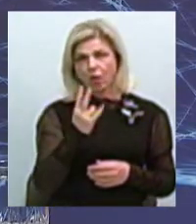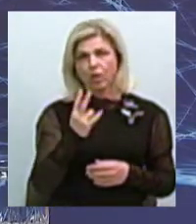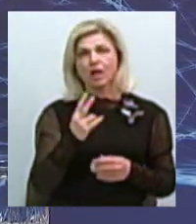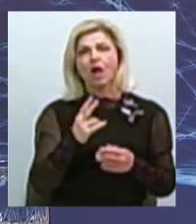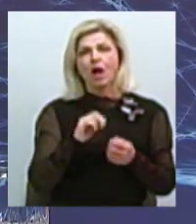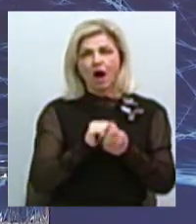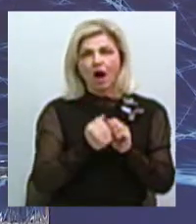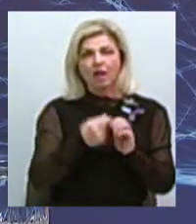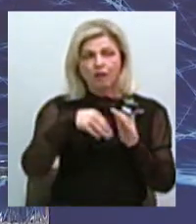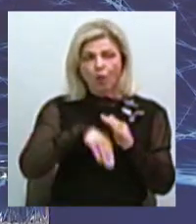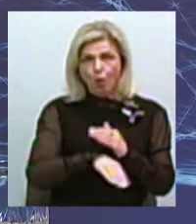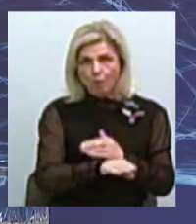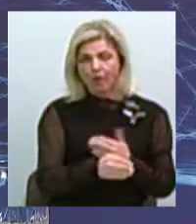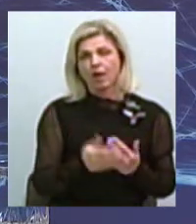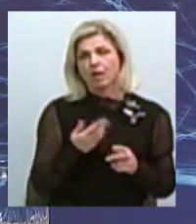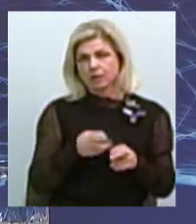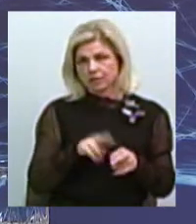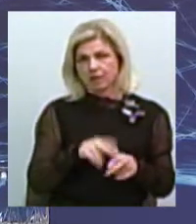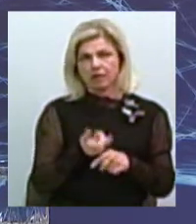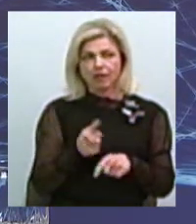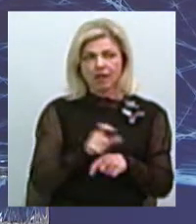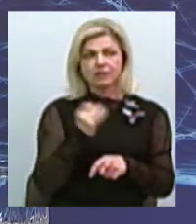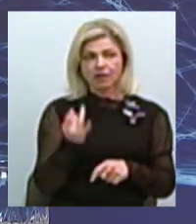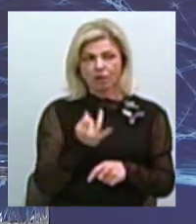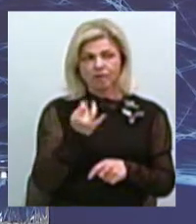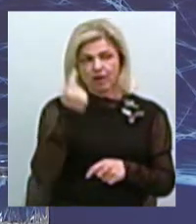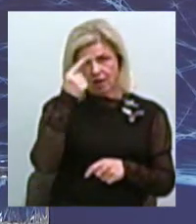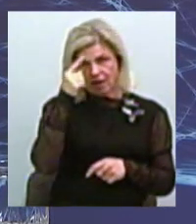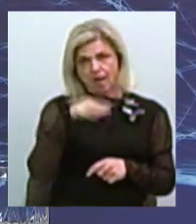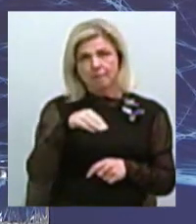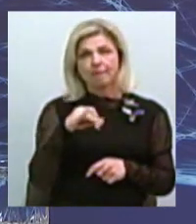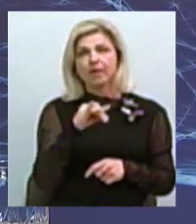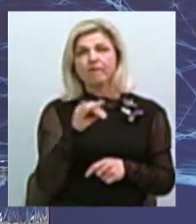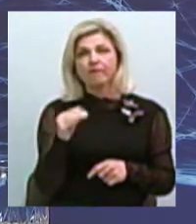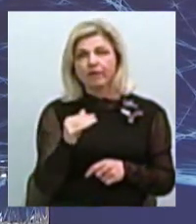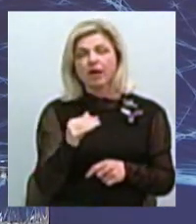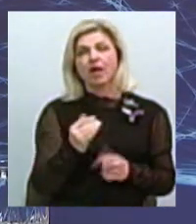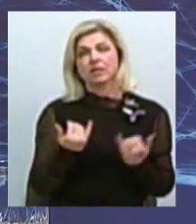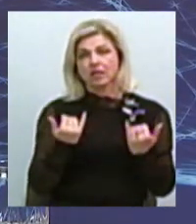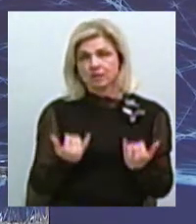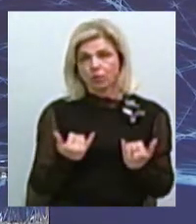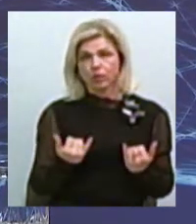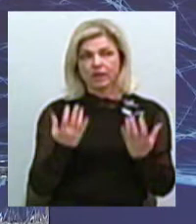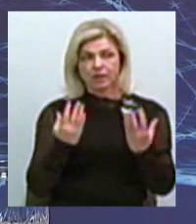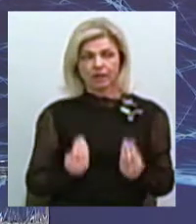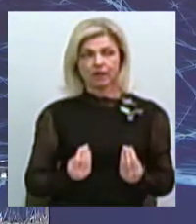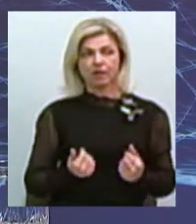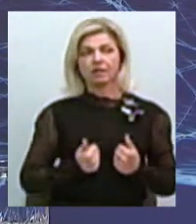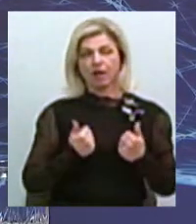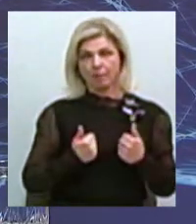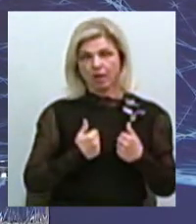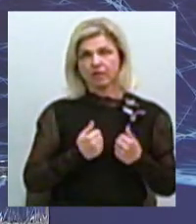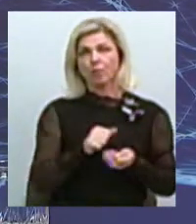найцікавіший такий міф, над яким на сьогоднішній день намагаються